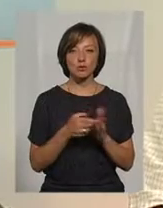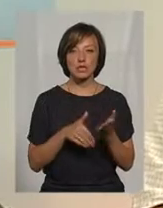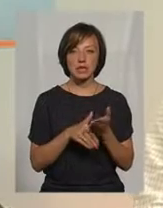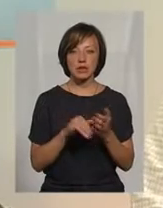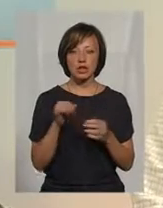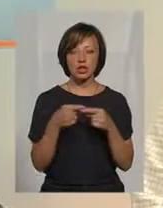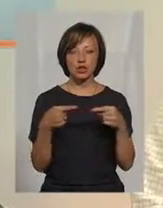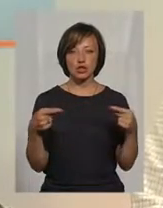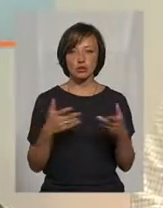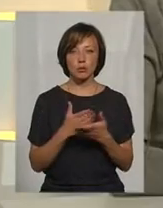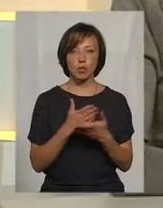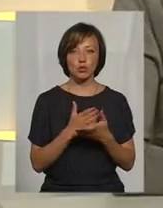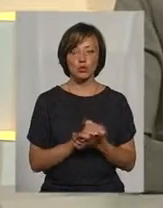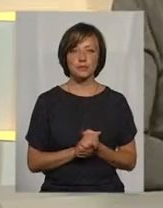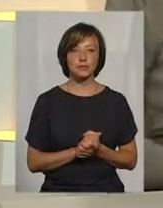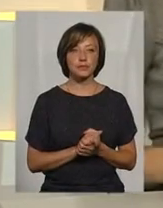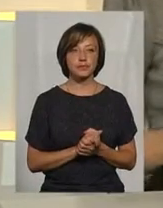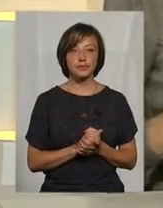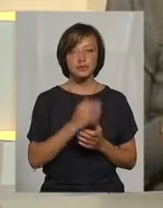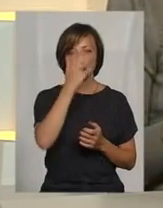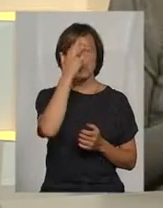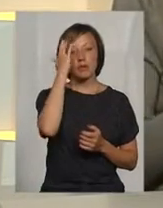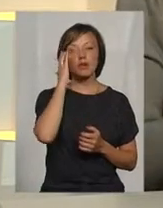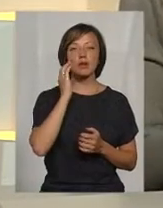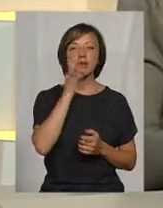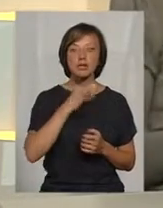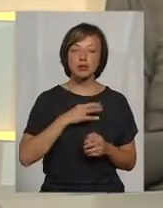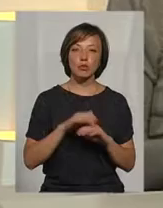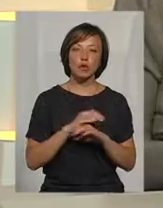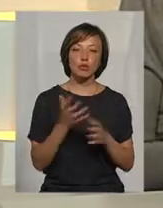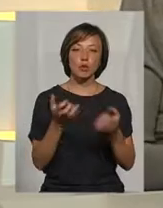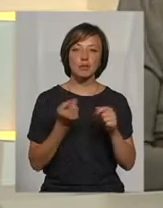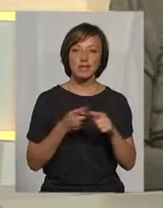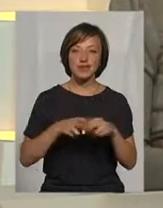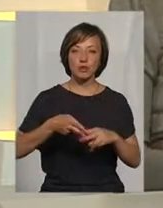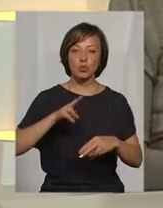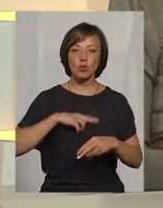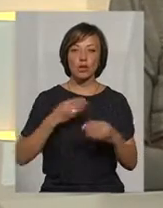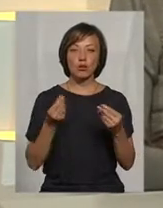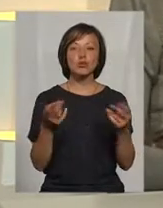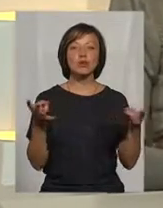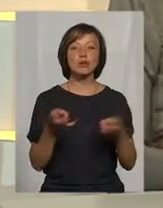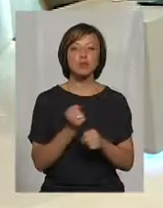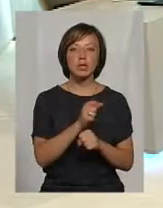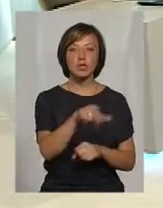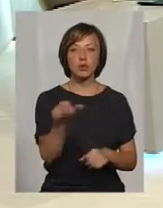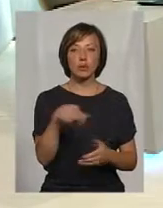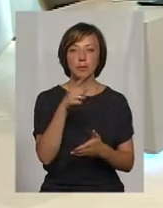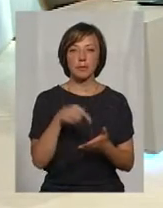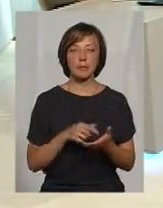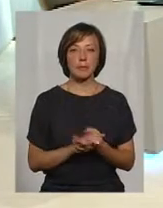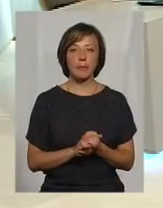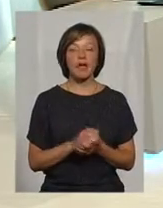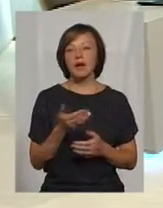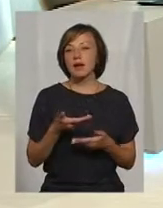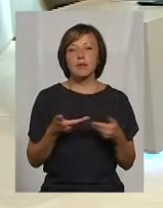і на інші послуги. Тобто, послуги Скажіть, будь ласка, щоб отримати це відшкодування, що потрібно зробити людям? Це ми говоримо про